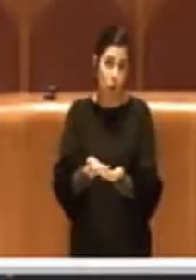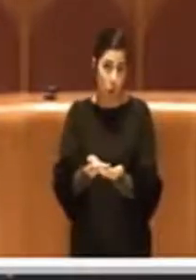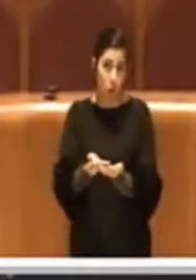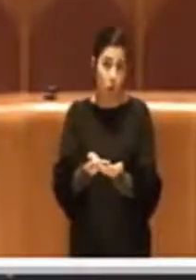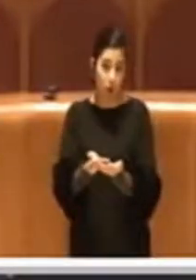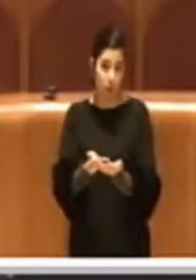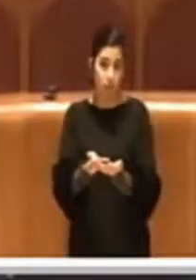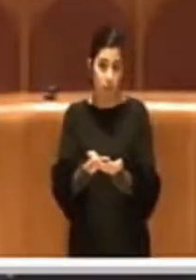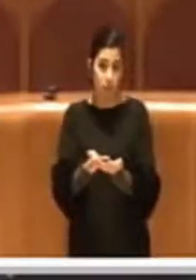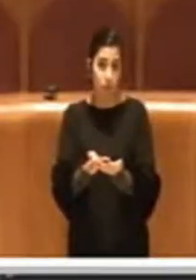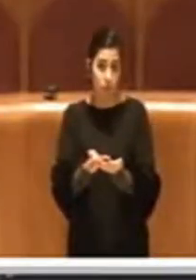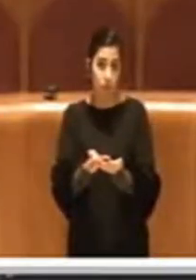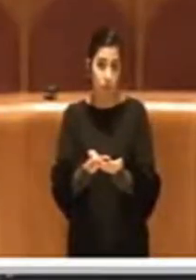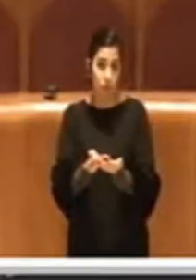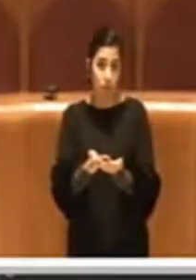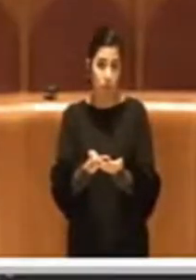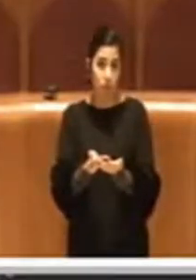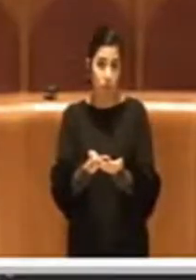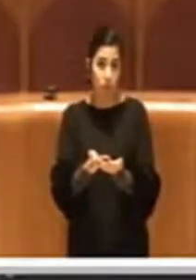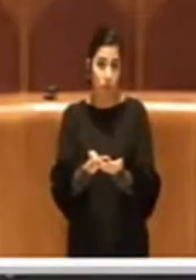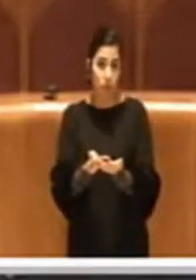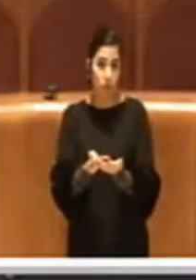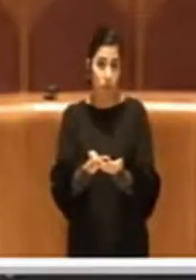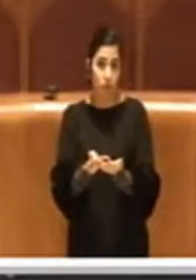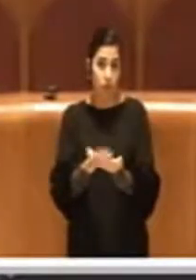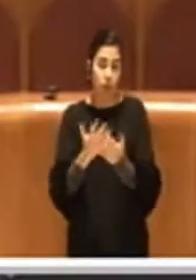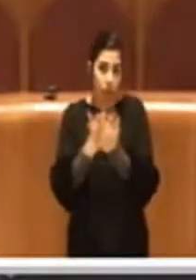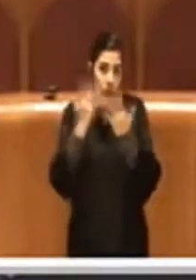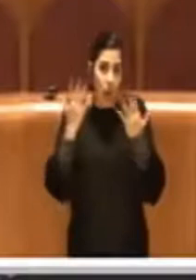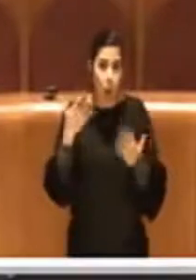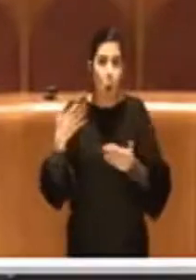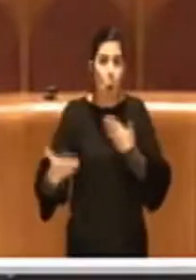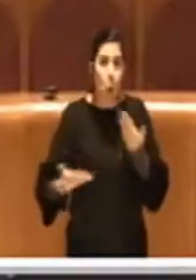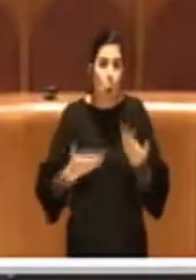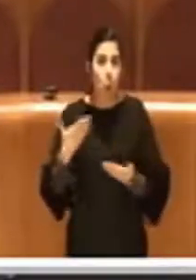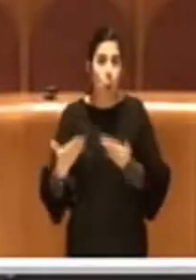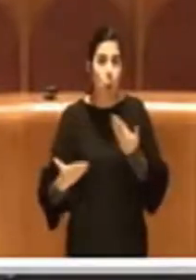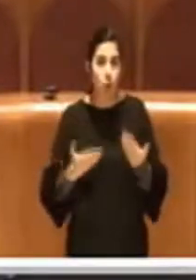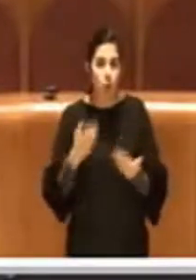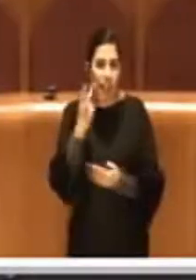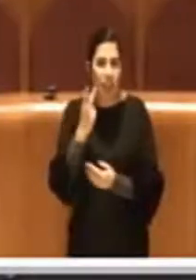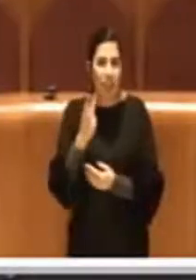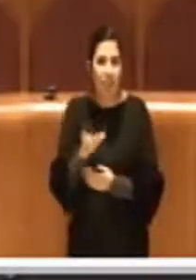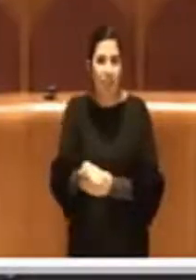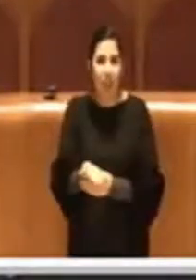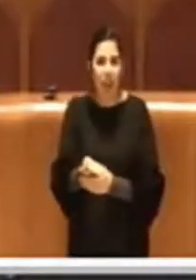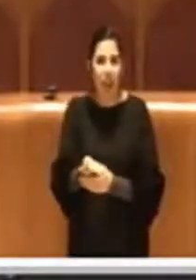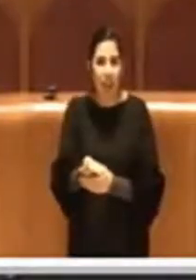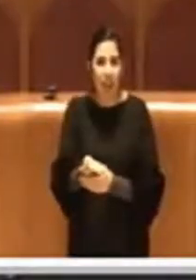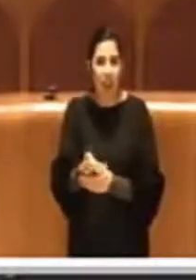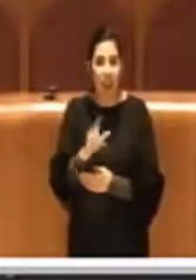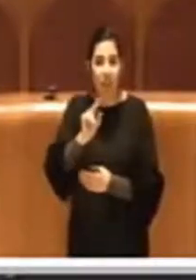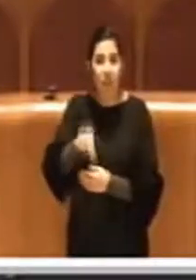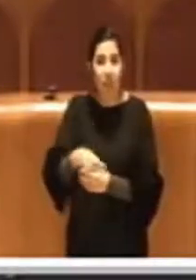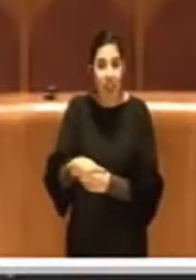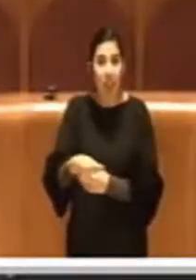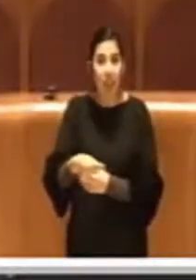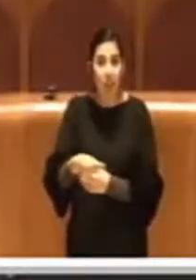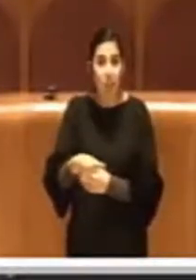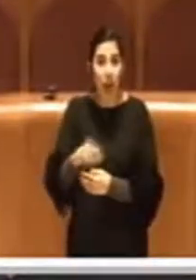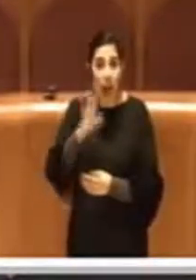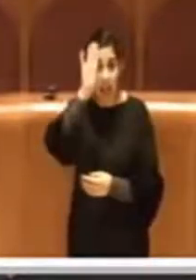depositata la mozione, con una certa urgenza, tanto che come si vede la firma del